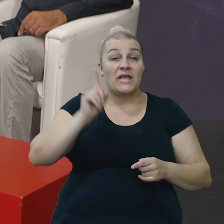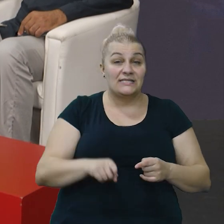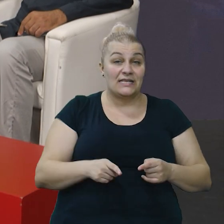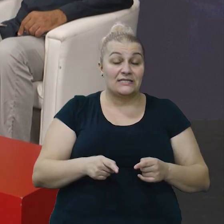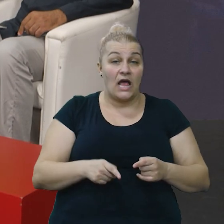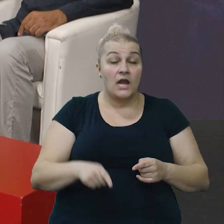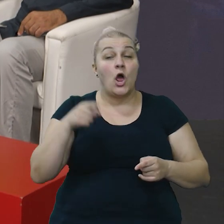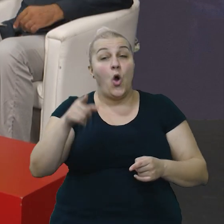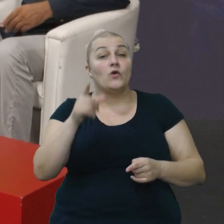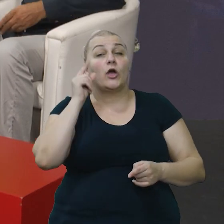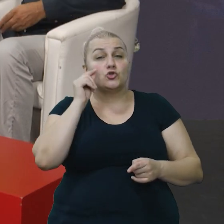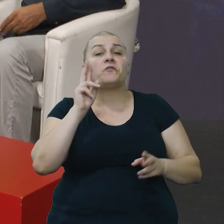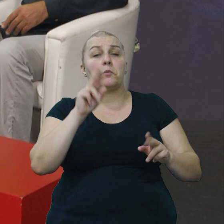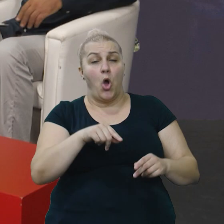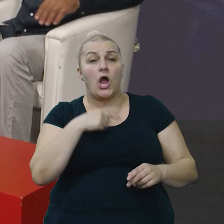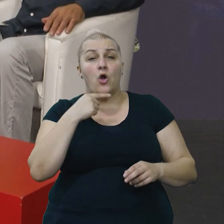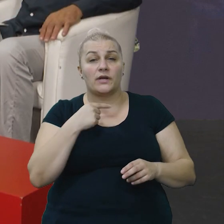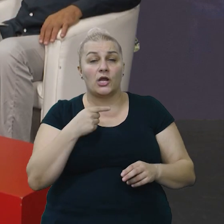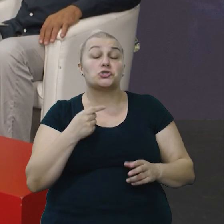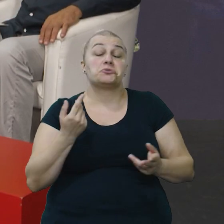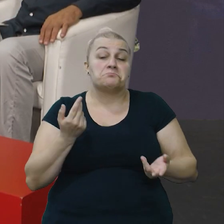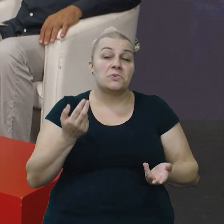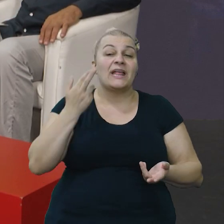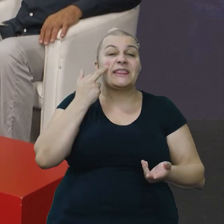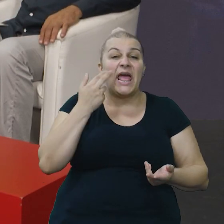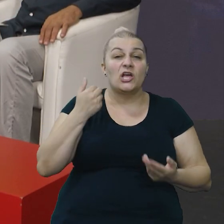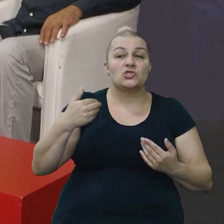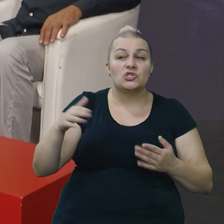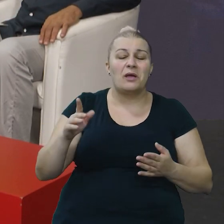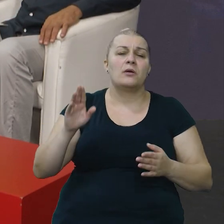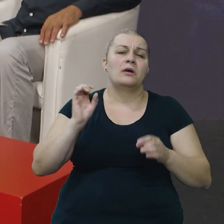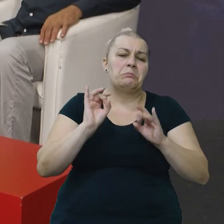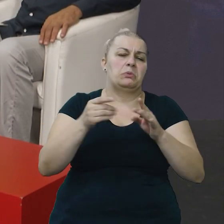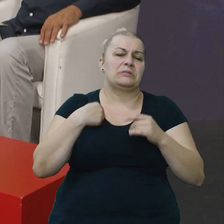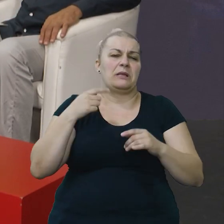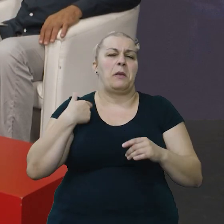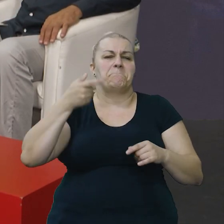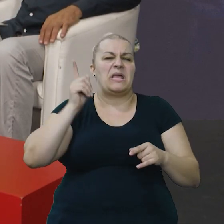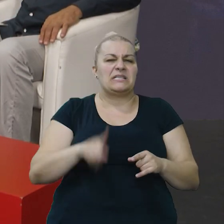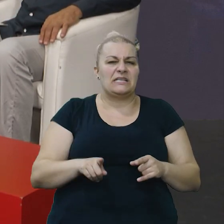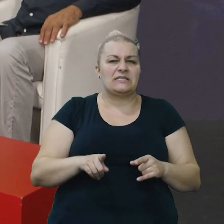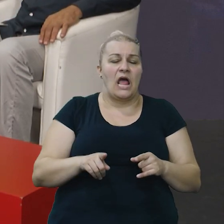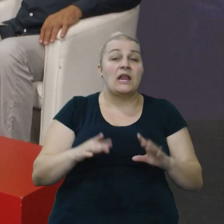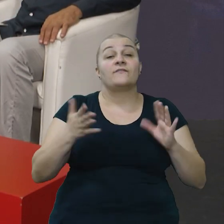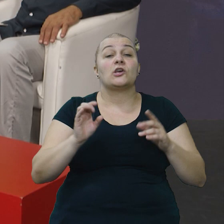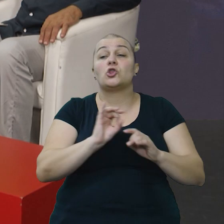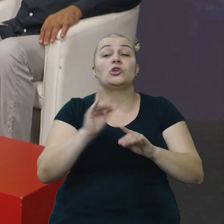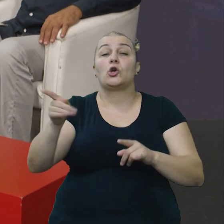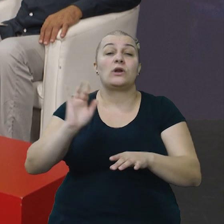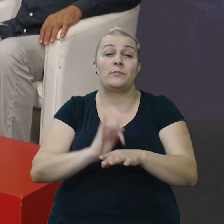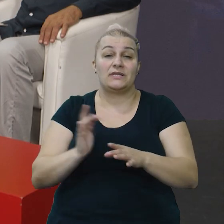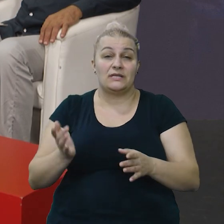komodno mogao reći, dečki, pa nemojte me ovi mjesec dana, vjerovatno ga niko ne bi